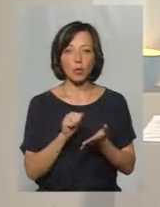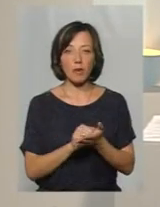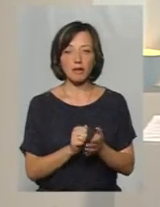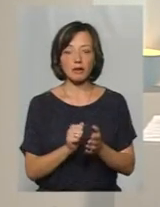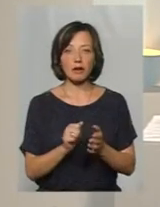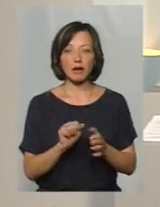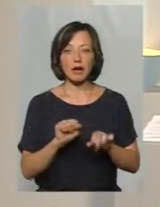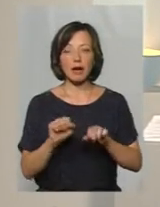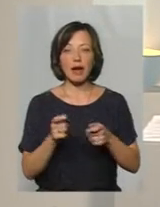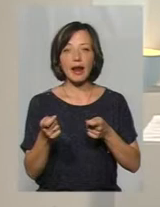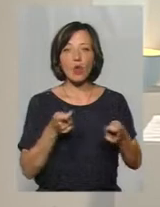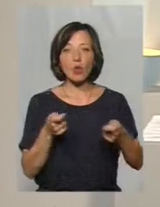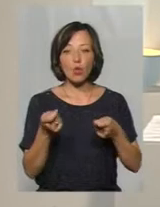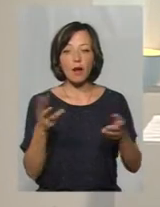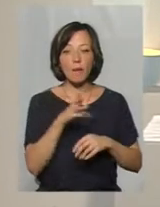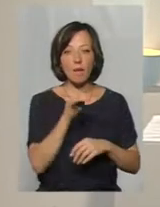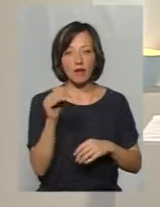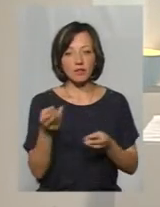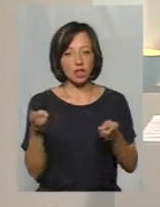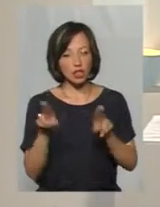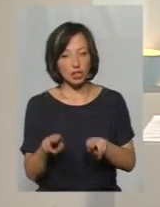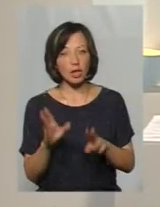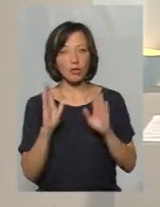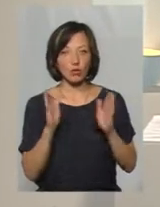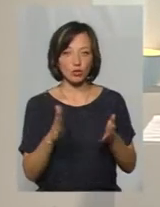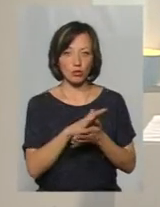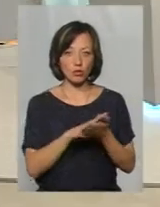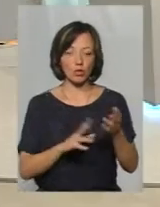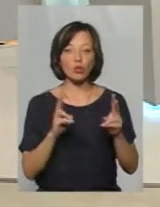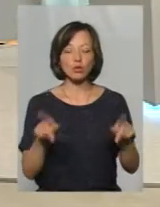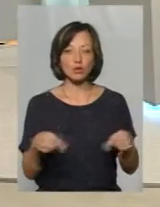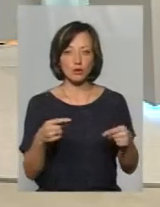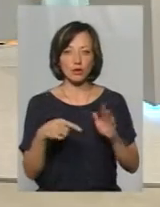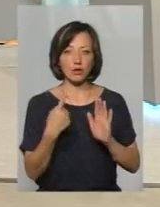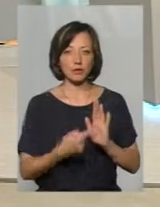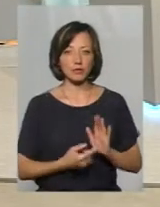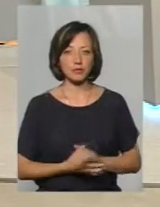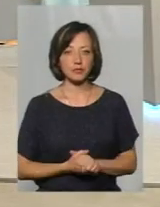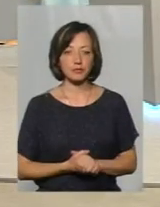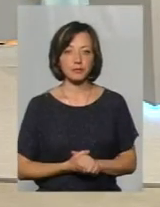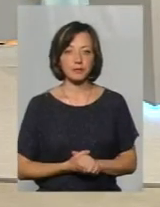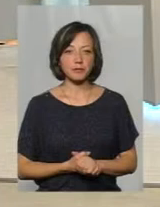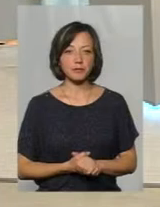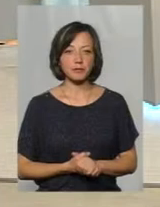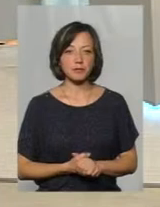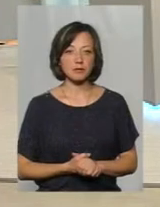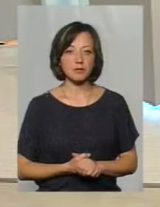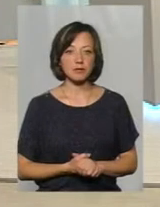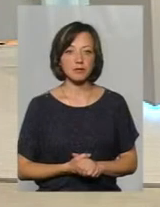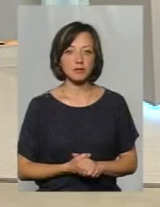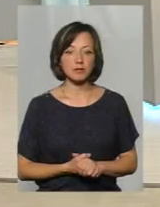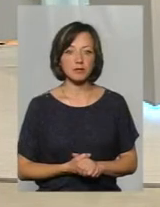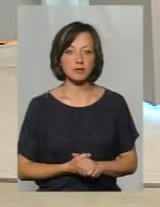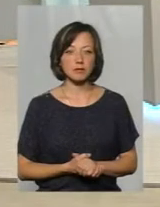регулює, які мафи в нас залишаться і які будуть? Хто його створює? Пані Наталя? Ну,